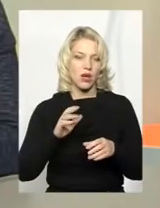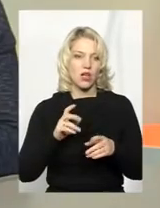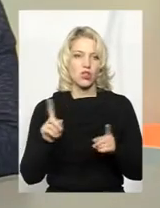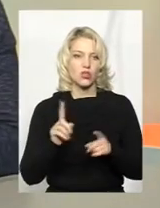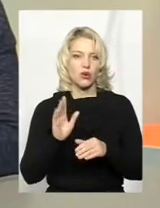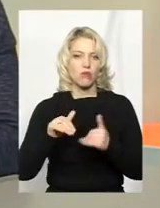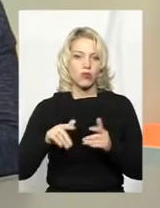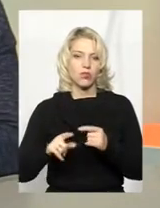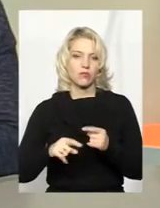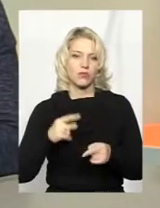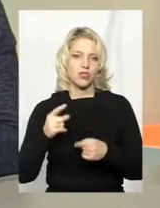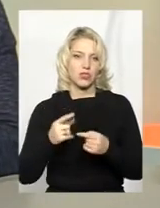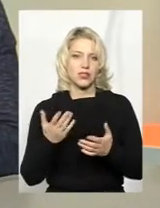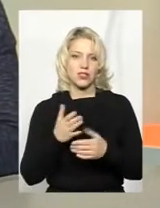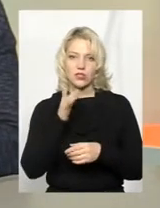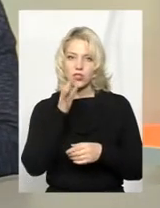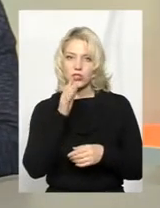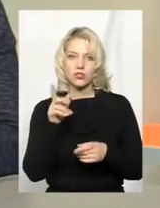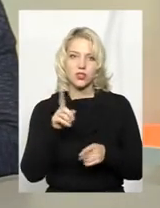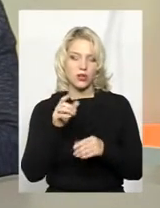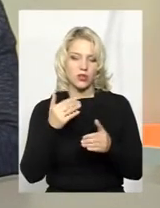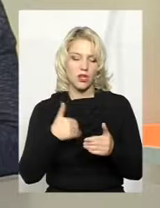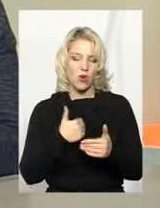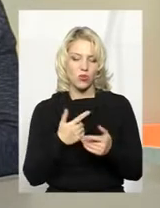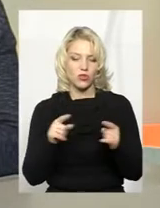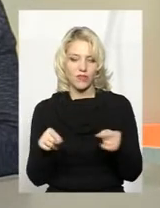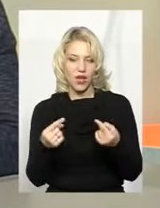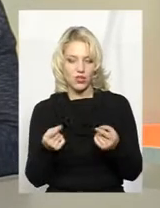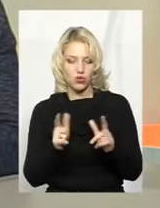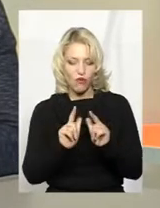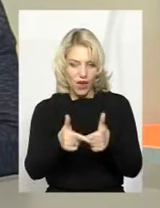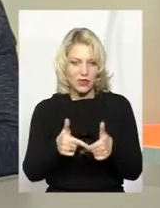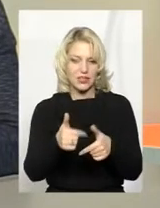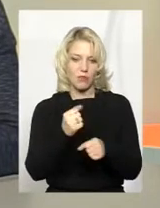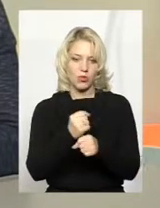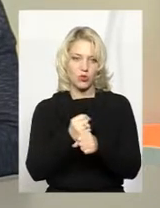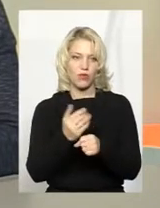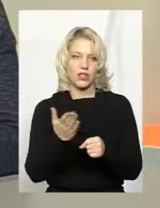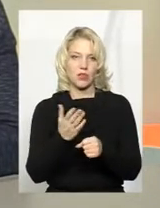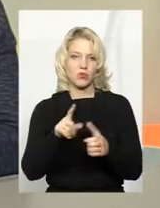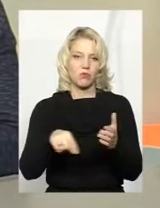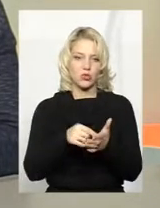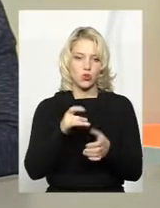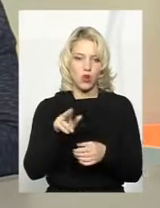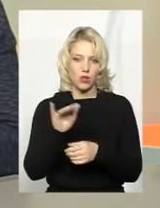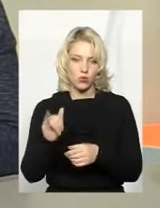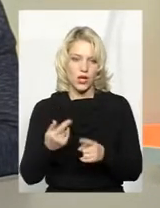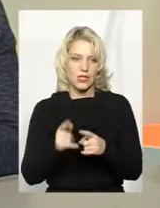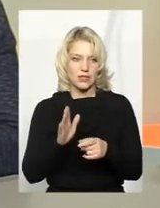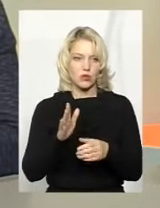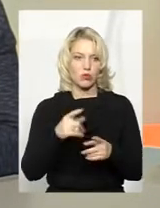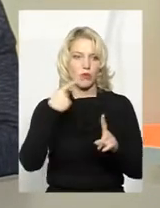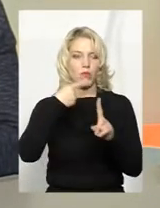через якийсь період часу, якщо вони захочуть влаштуватися, десь працювати в якісь структурні підрозділи міської ради, то це вже буде їм